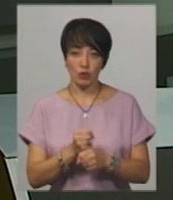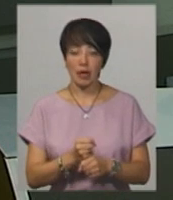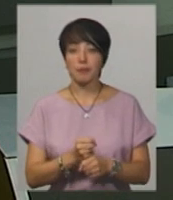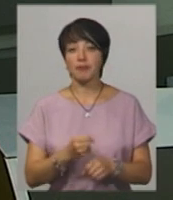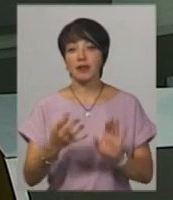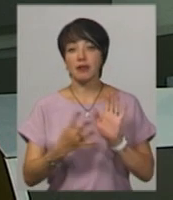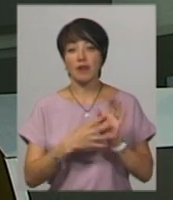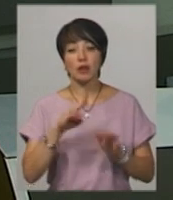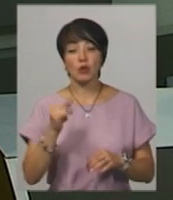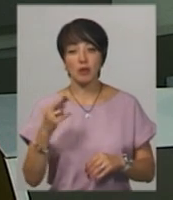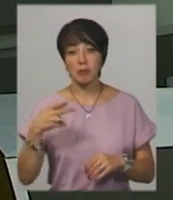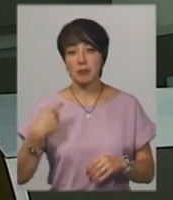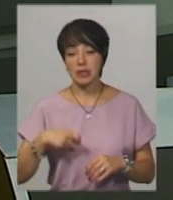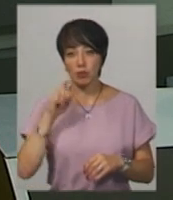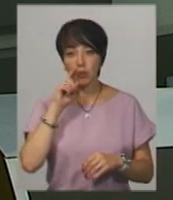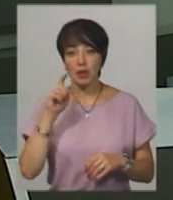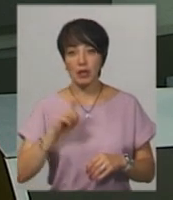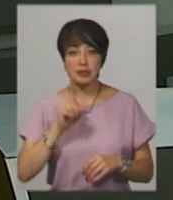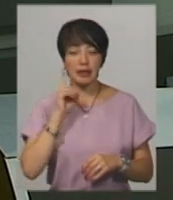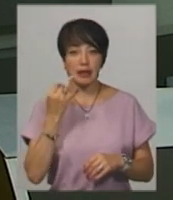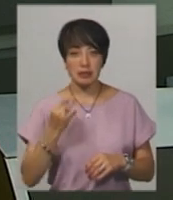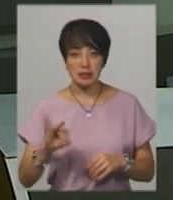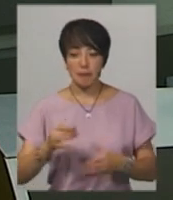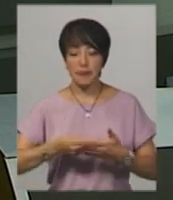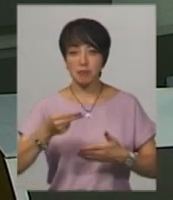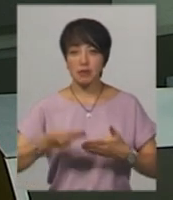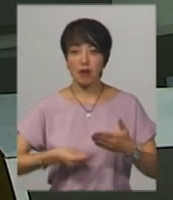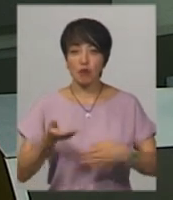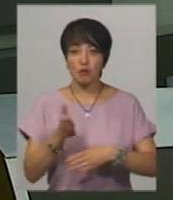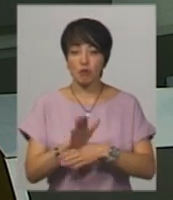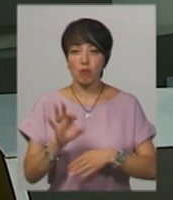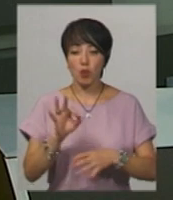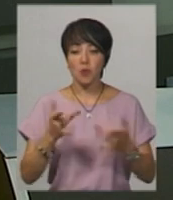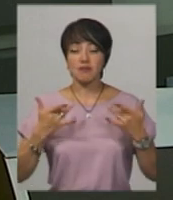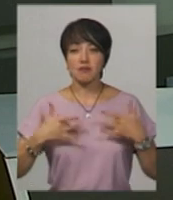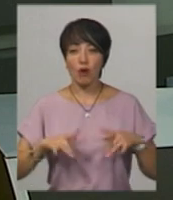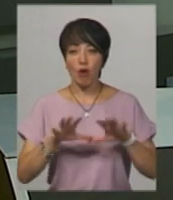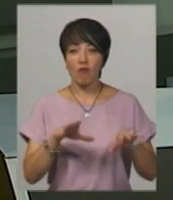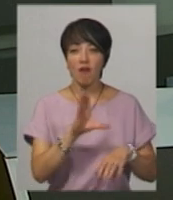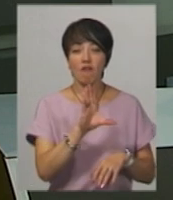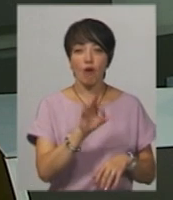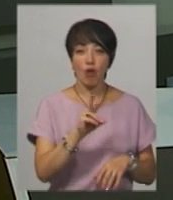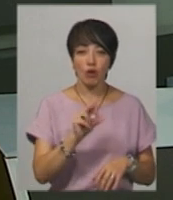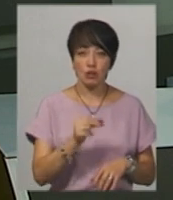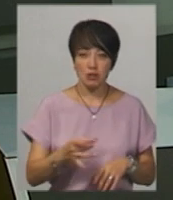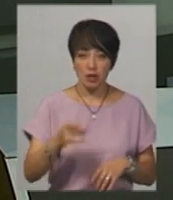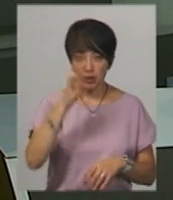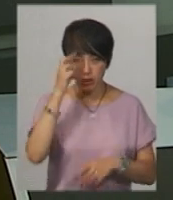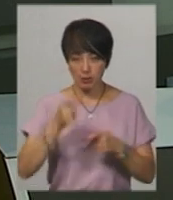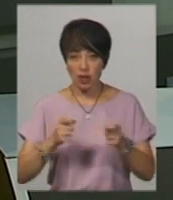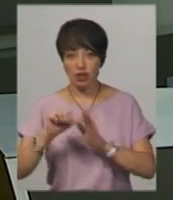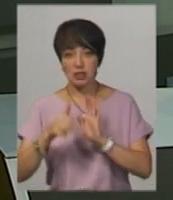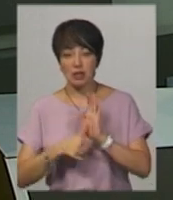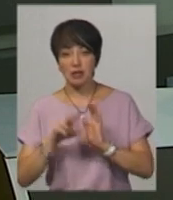Нагадаю, 9 липня президент України Володимир Зеленський підписав розпорядження про звільнення голови Волочийської райдержадміністрації, а 16